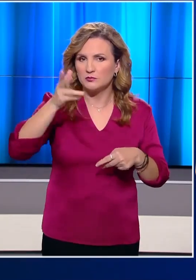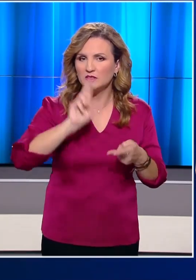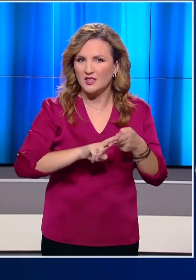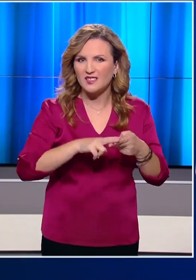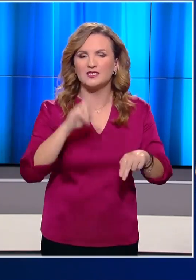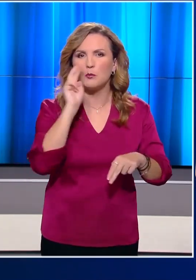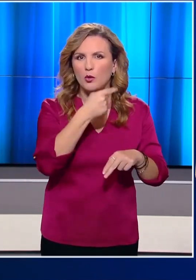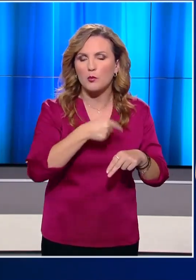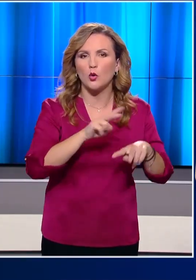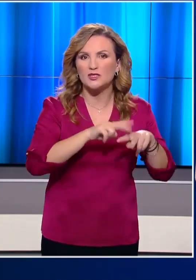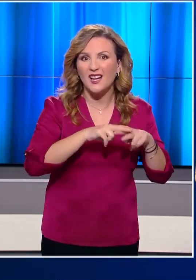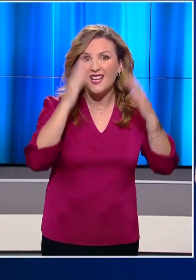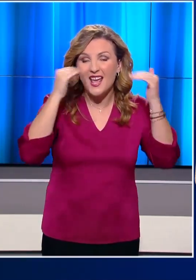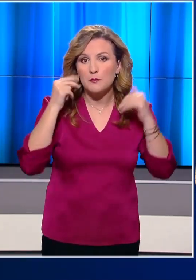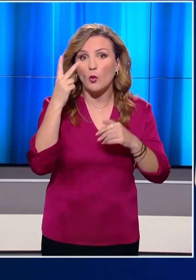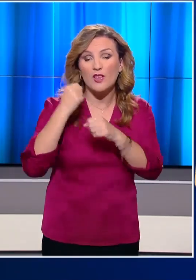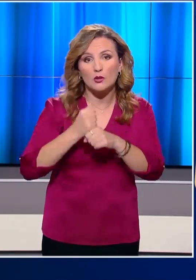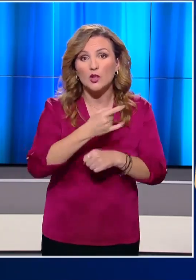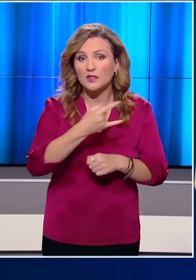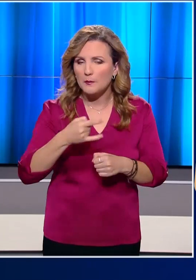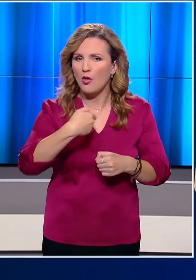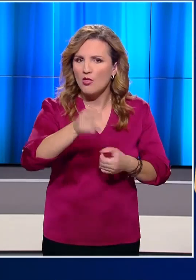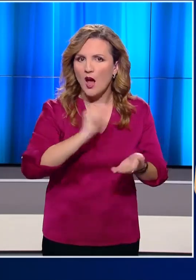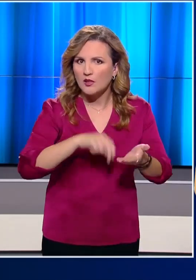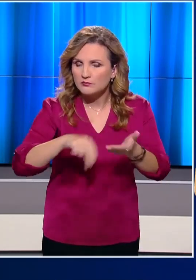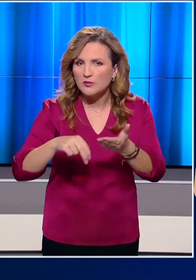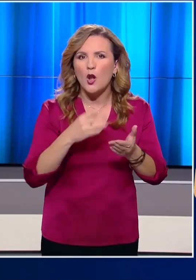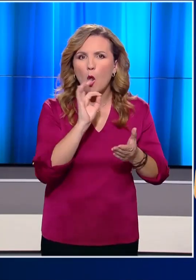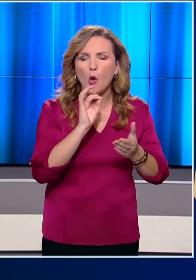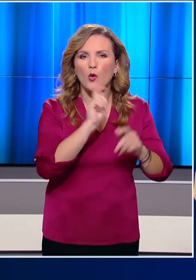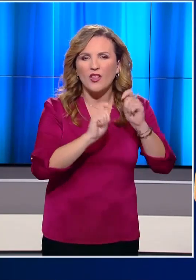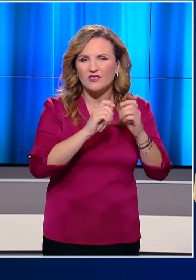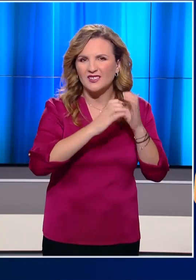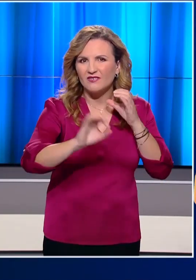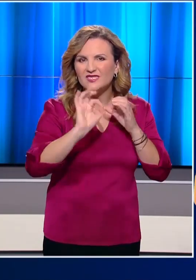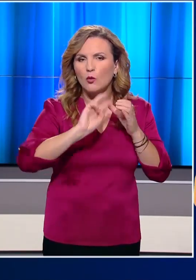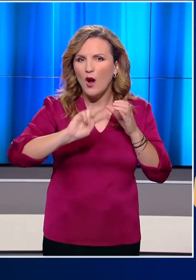ομολόγους το Από το Ισραήλ και την Αίγυπτο στις 2 Ιανουαρίου στο Ζάπιο για τη Συμφωνία Κατασκευής του Αγωγού EastMed.